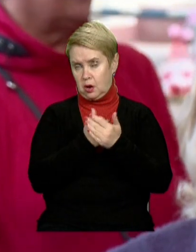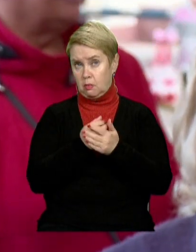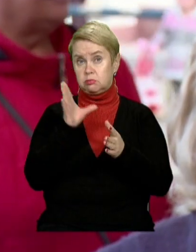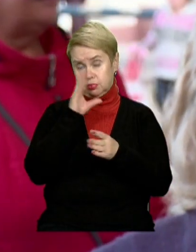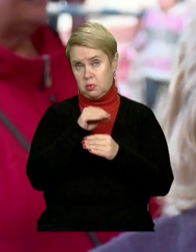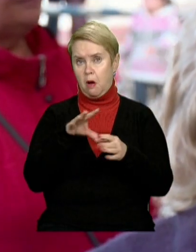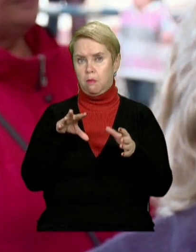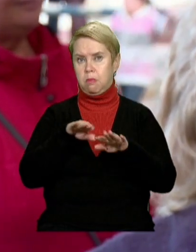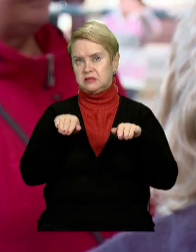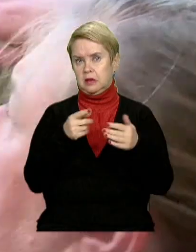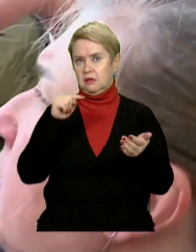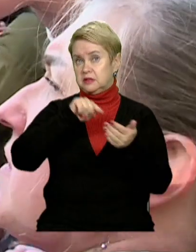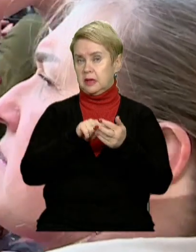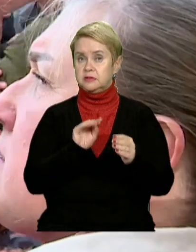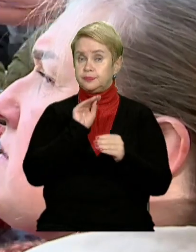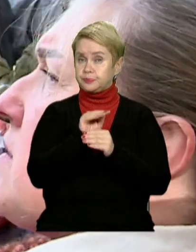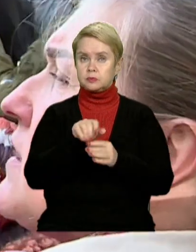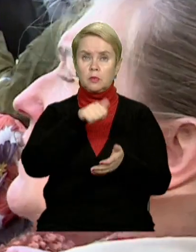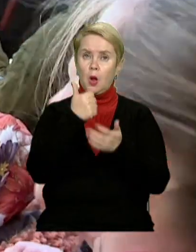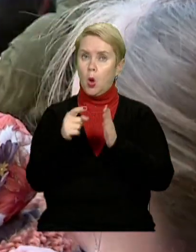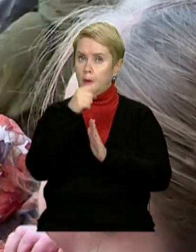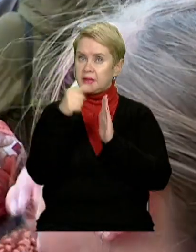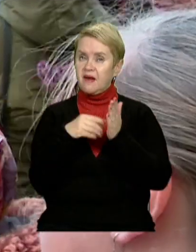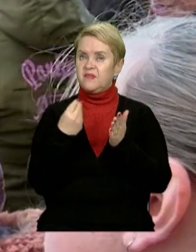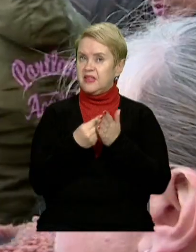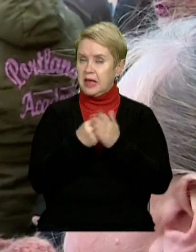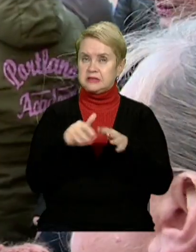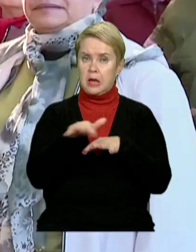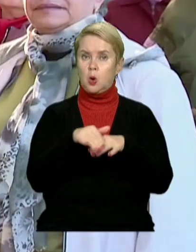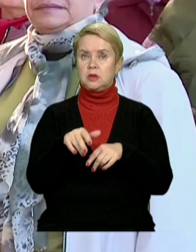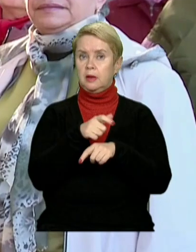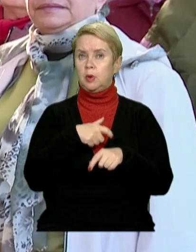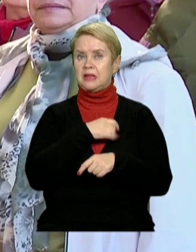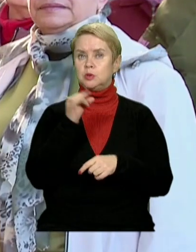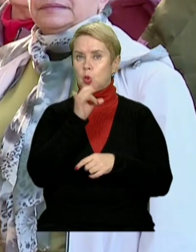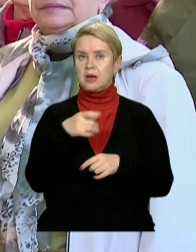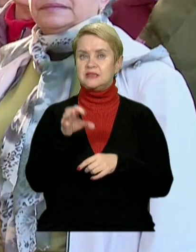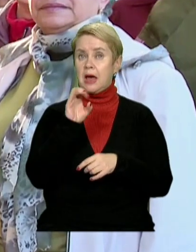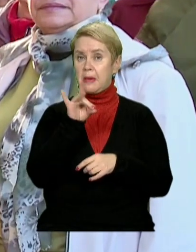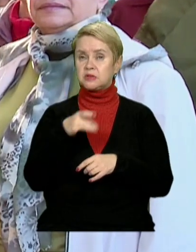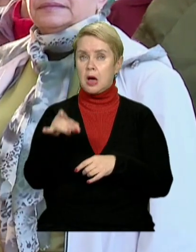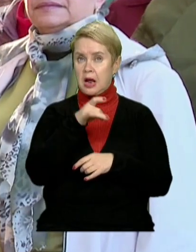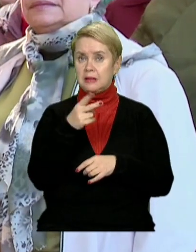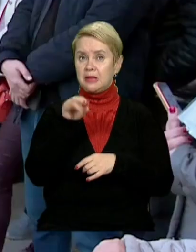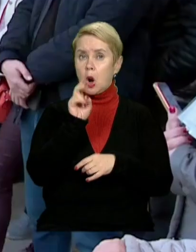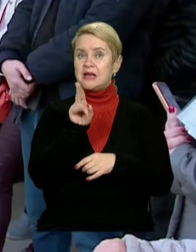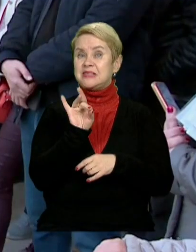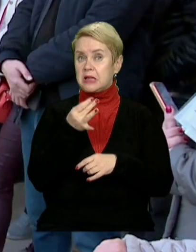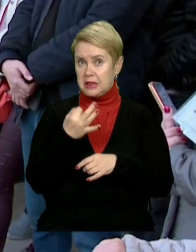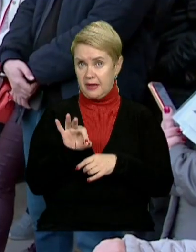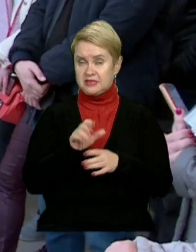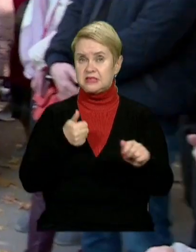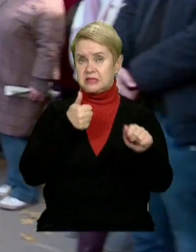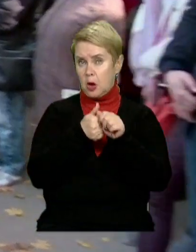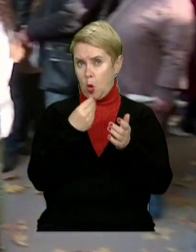басейн теж розміститься в цій локації. Головне питання фінансове. Народний депутат від індустріального і самарського районів Дмитро Киселевський